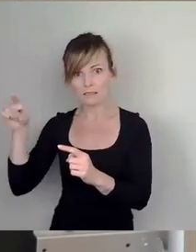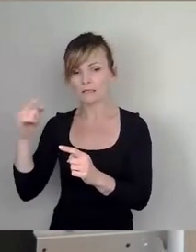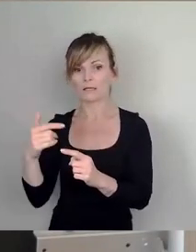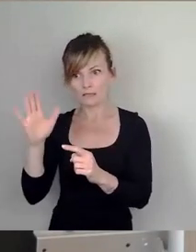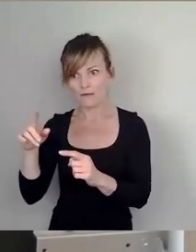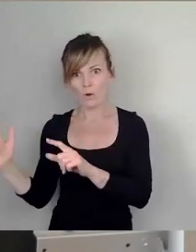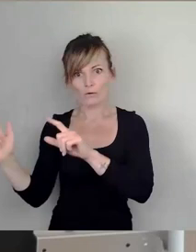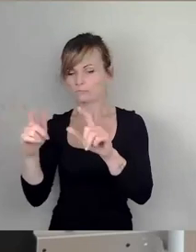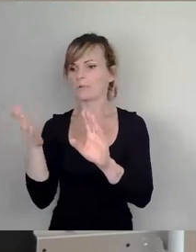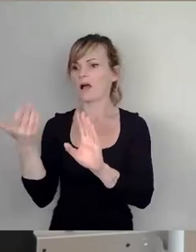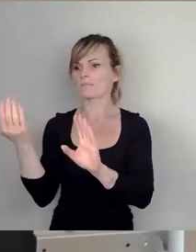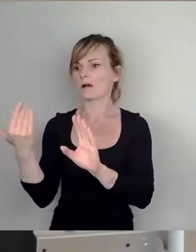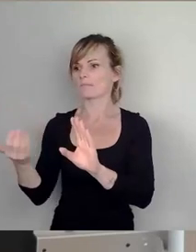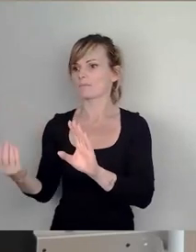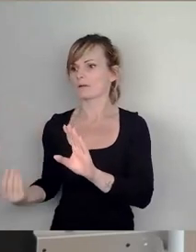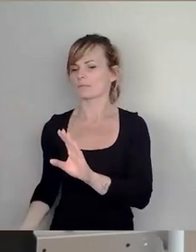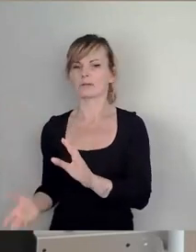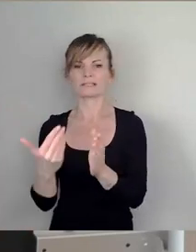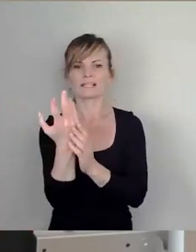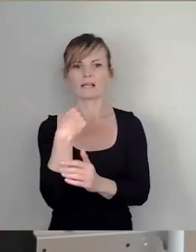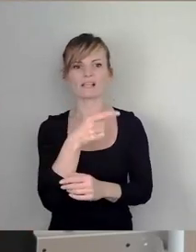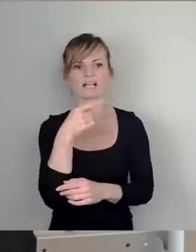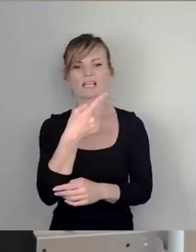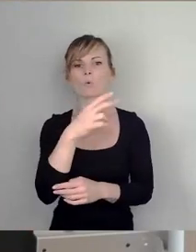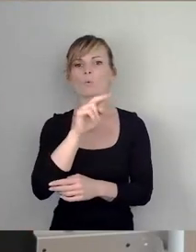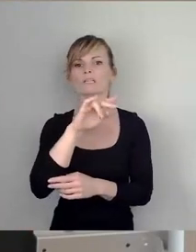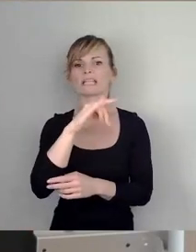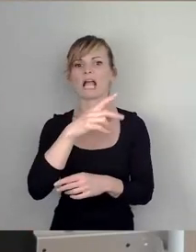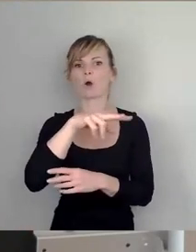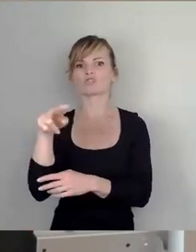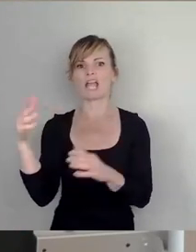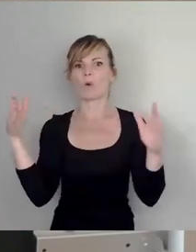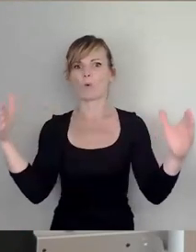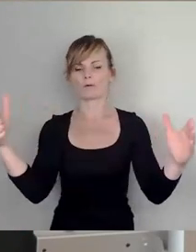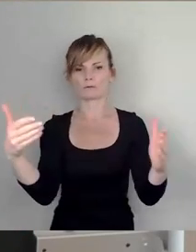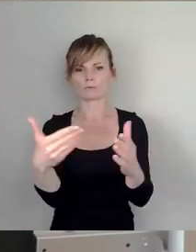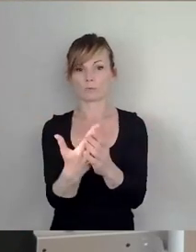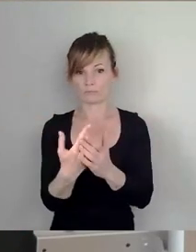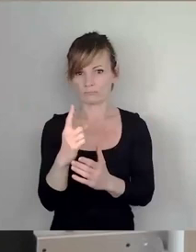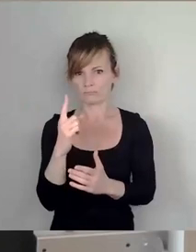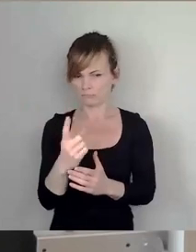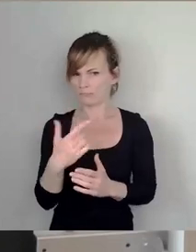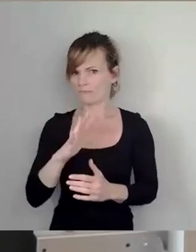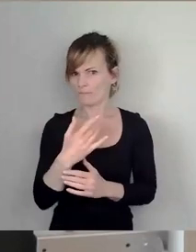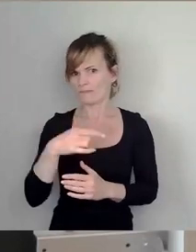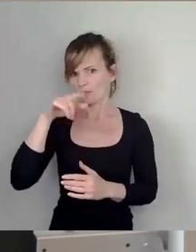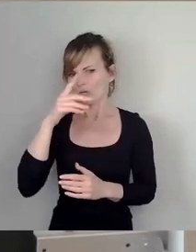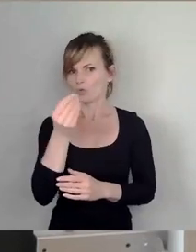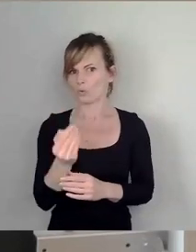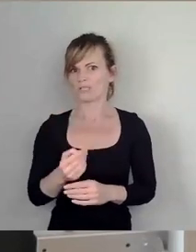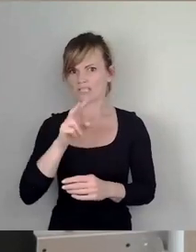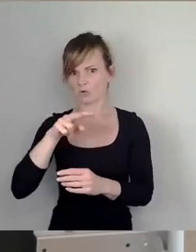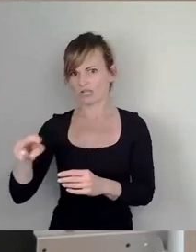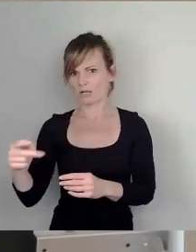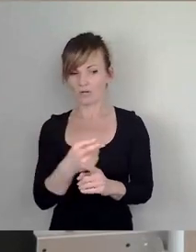spricht deshalb von einer Grundig-Ausstellung. Ähnliche Meinung gab es auch zur 5. Deutschen Kunstausstellung. Also hier kritisiert die